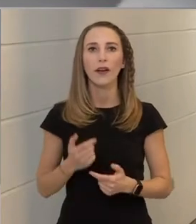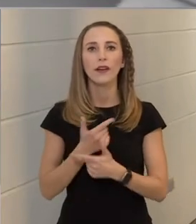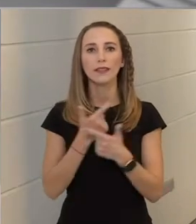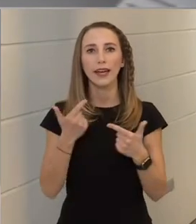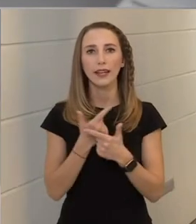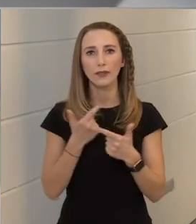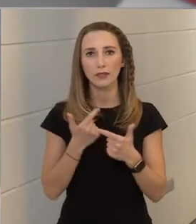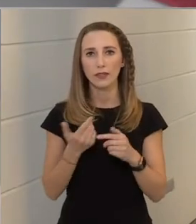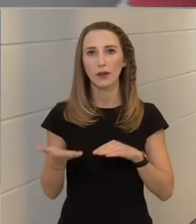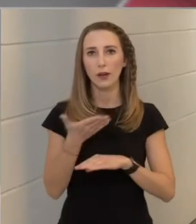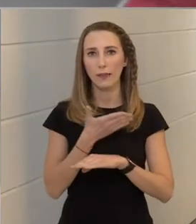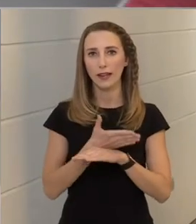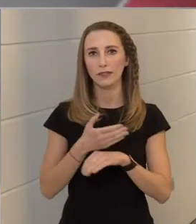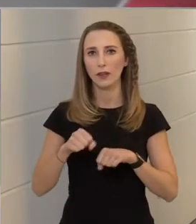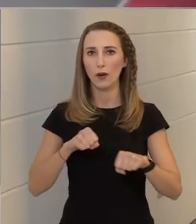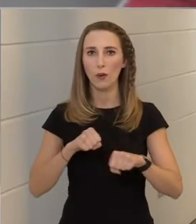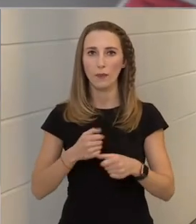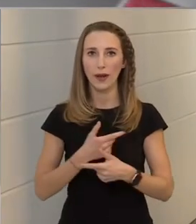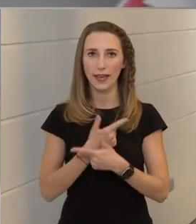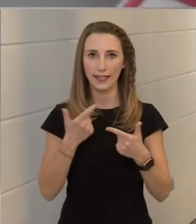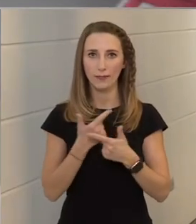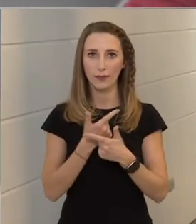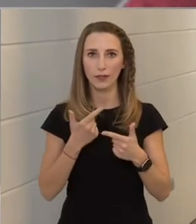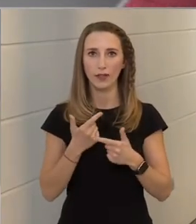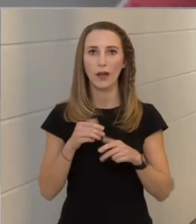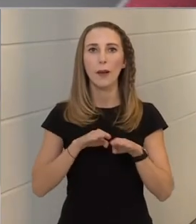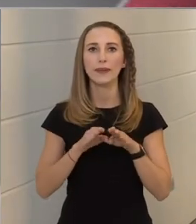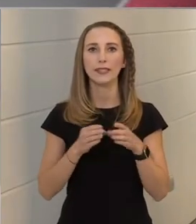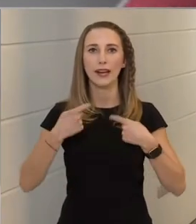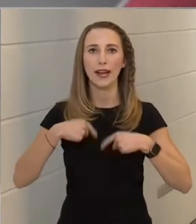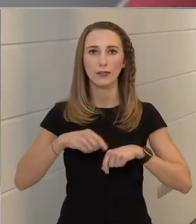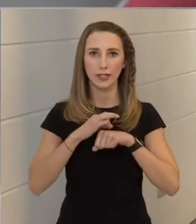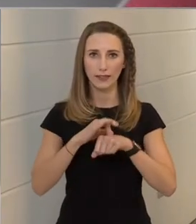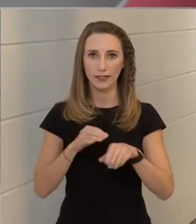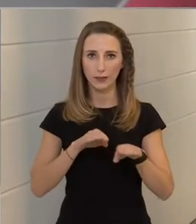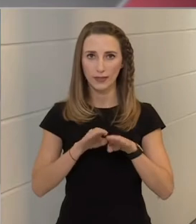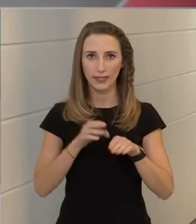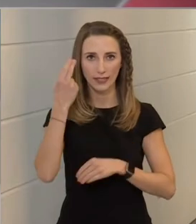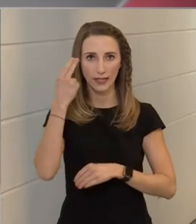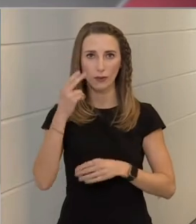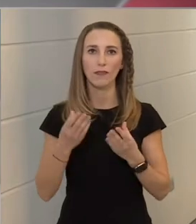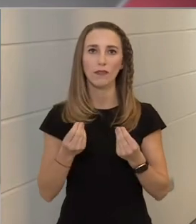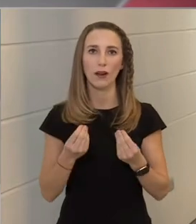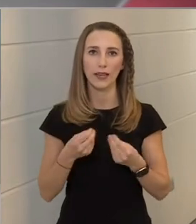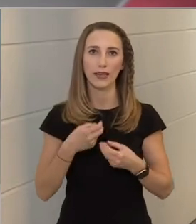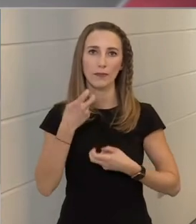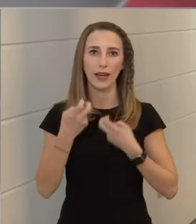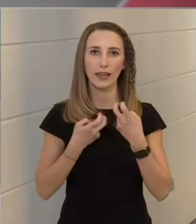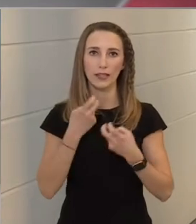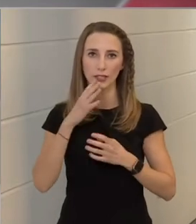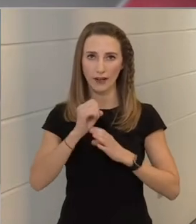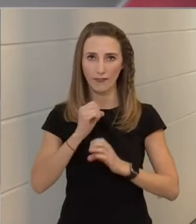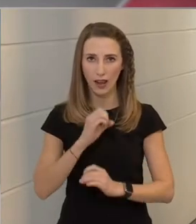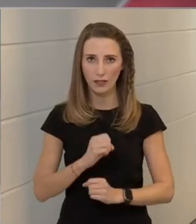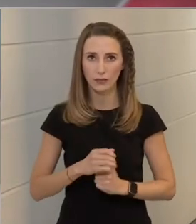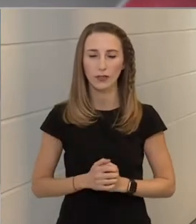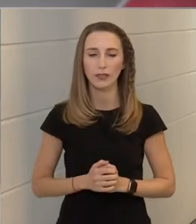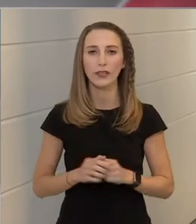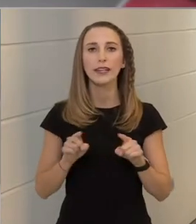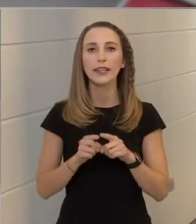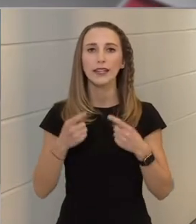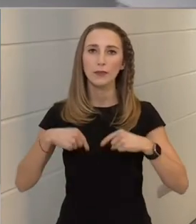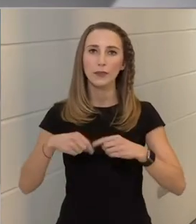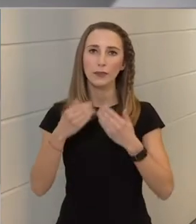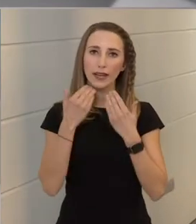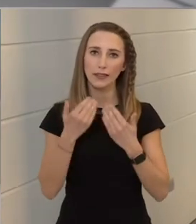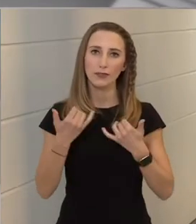tájékoztatónkat megelőzően a Kormányinfon a miniszterelnökséget vezető miniszter úr valamennyi megkeresésre válaszolt. Így mi